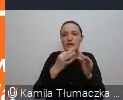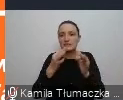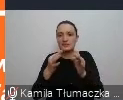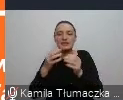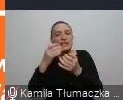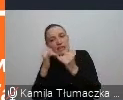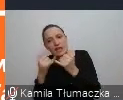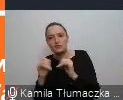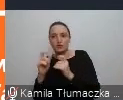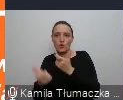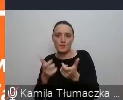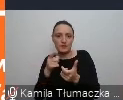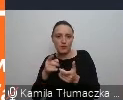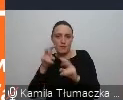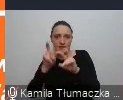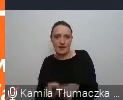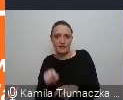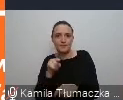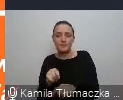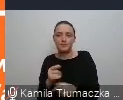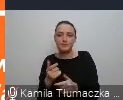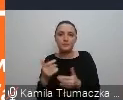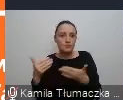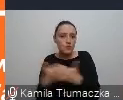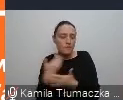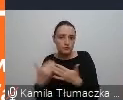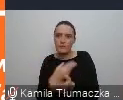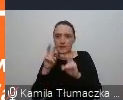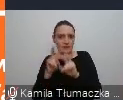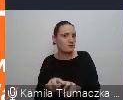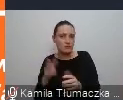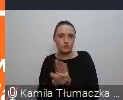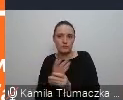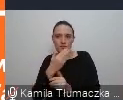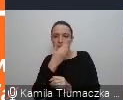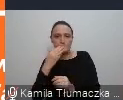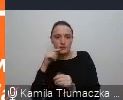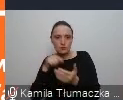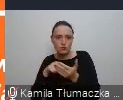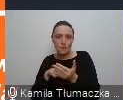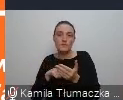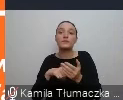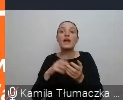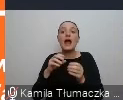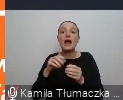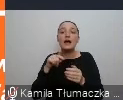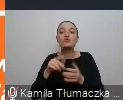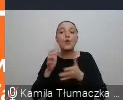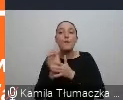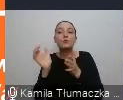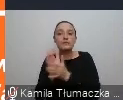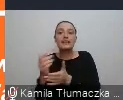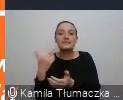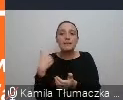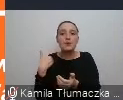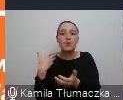inaczej i na przykład już ta akademia, która badanie wydała, opublikowała,